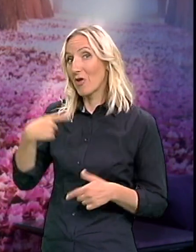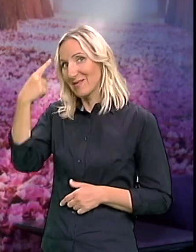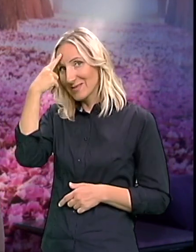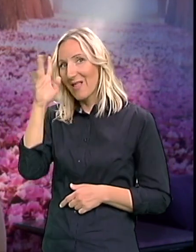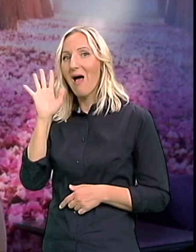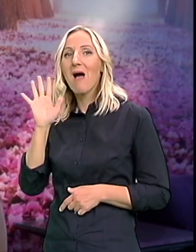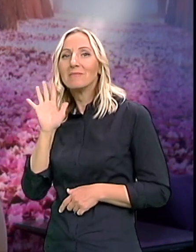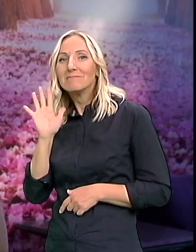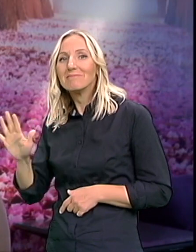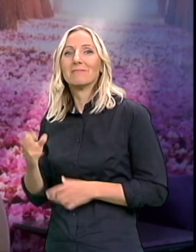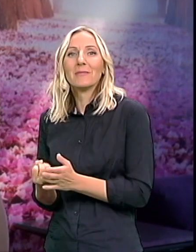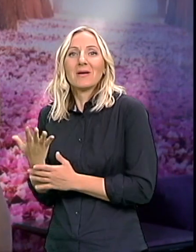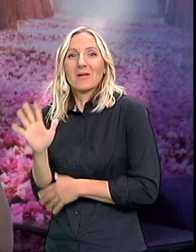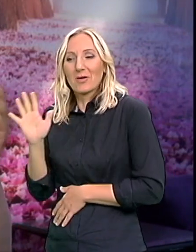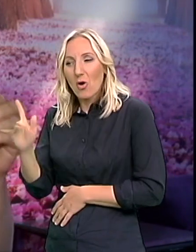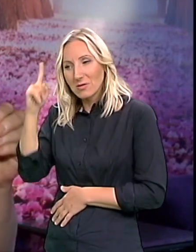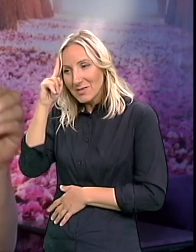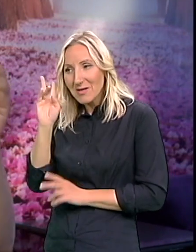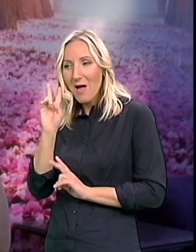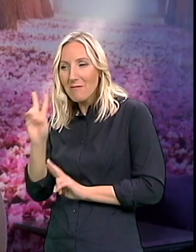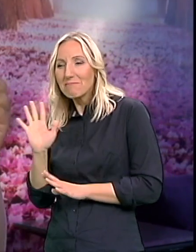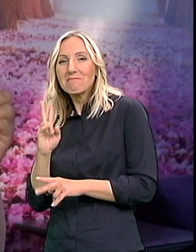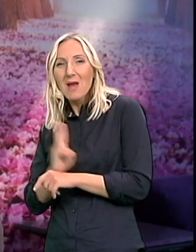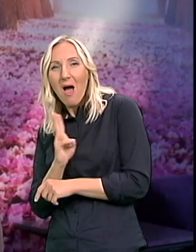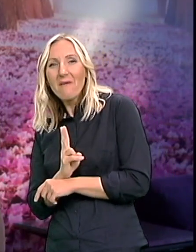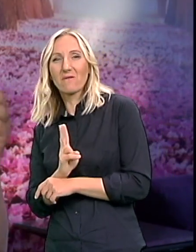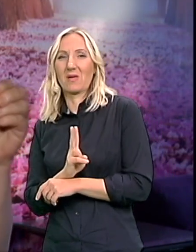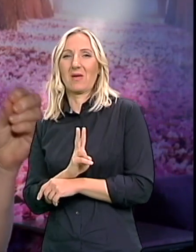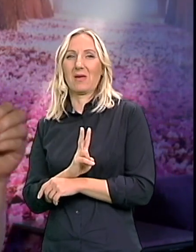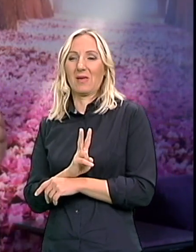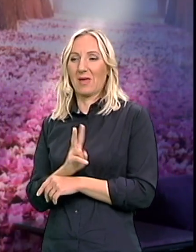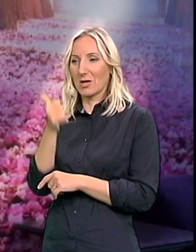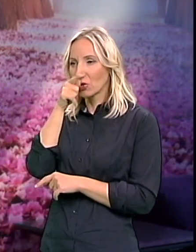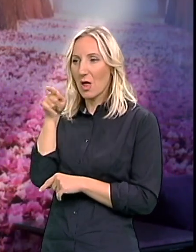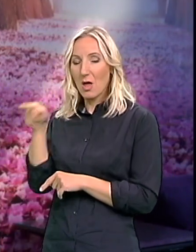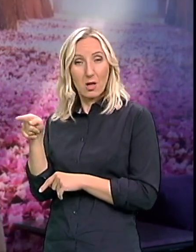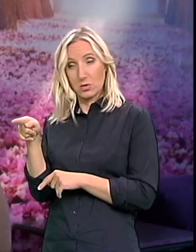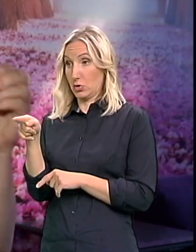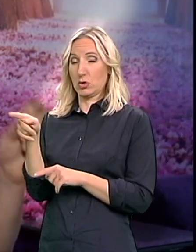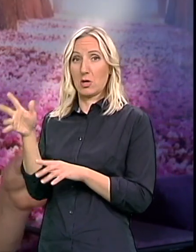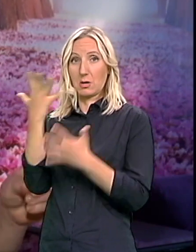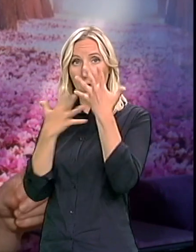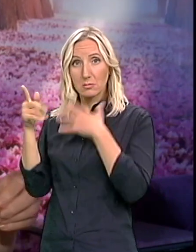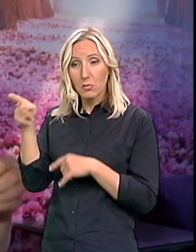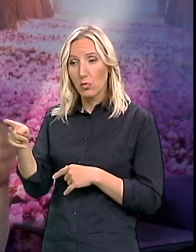Ja tačno znam njegove Fore, fazone, navike I nešto što će da mu poremeti Moje